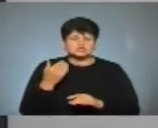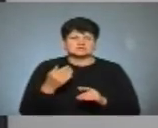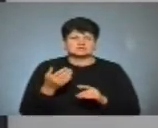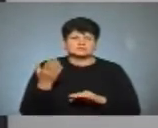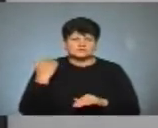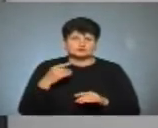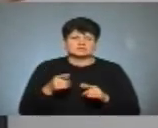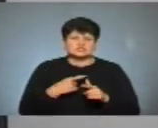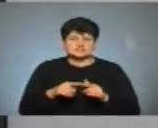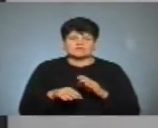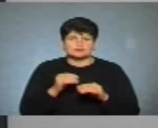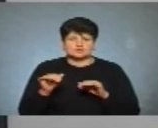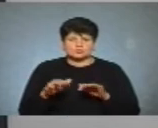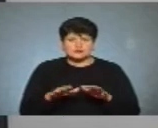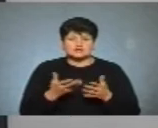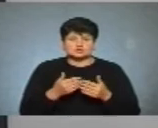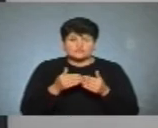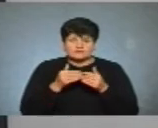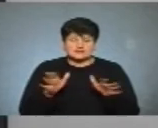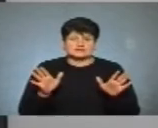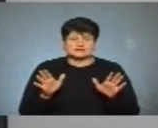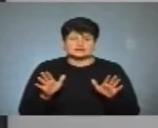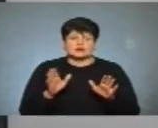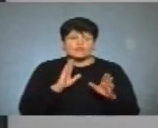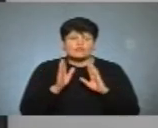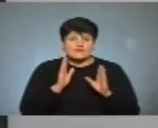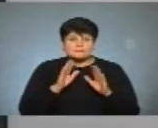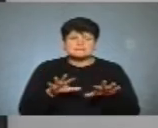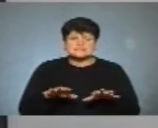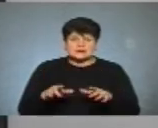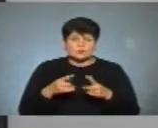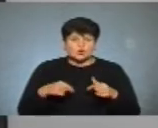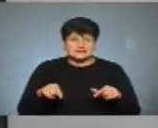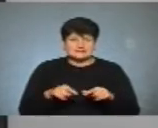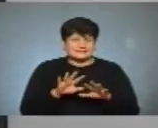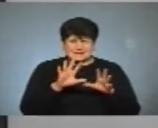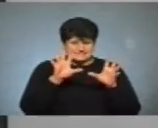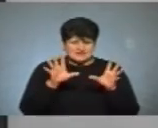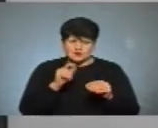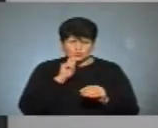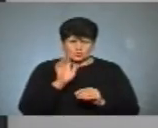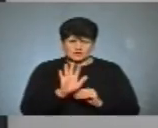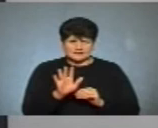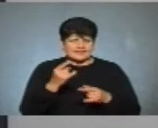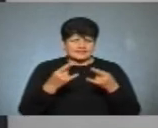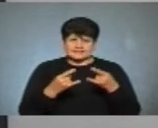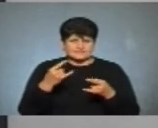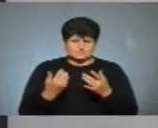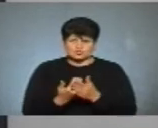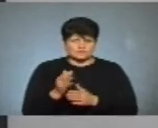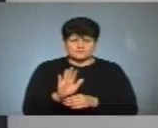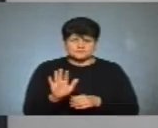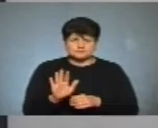кампанія. Тобто, якщо відкрити навіть користувачам Фейсбук сторінки місцевих організацій, наголошую, не загальноукраїнських, не телевізор, не новини